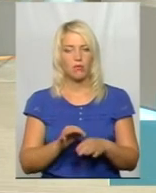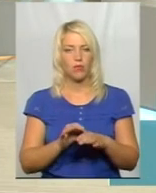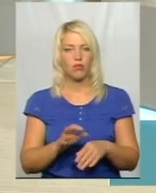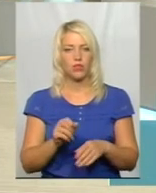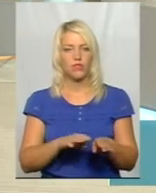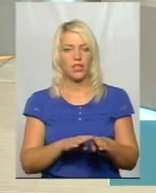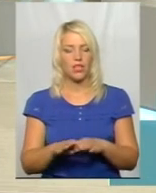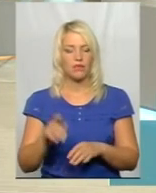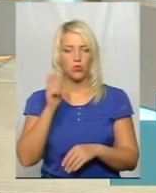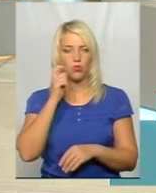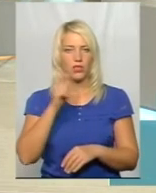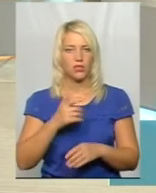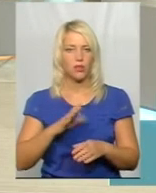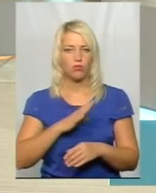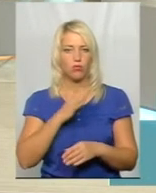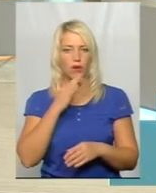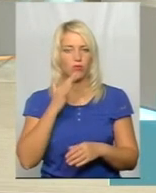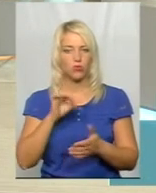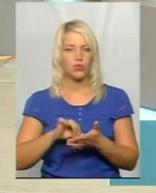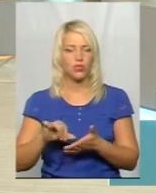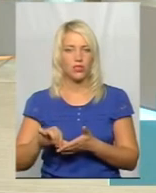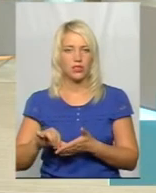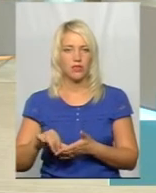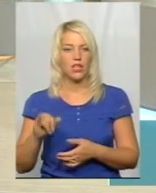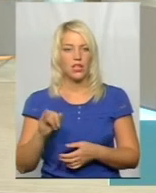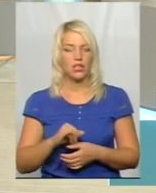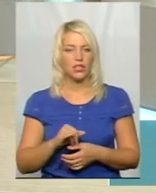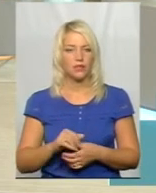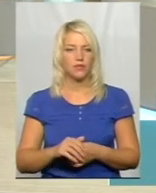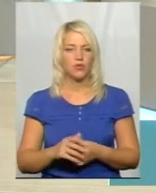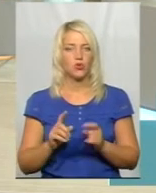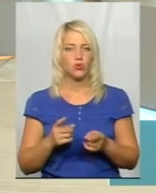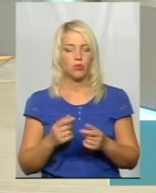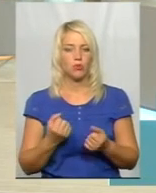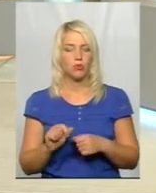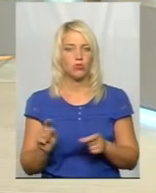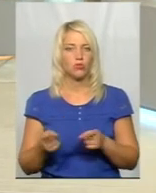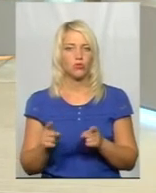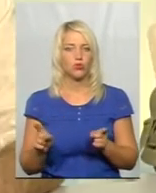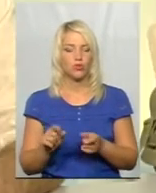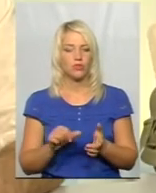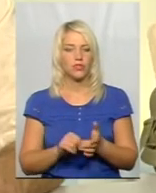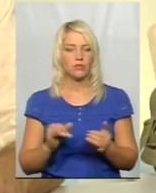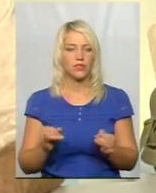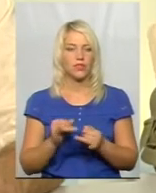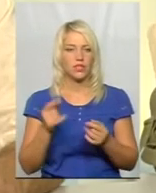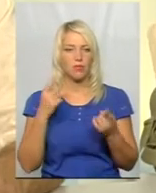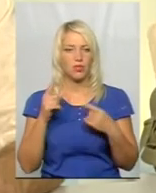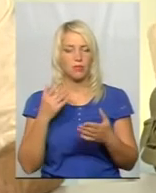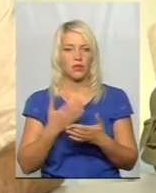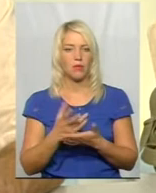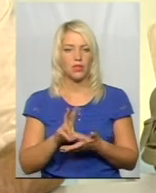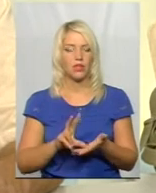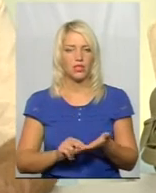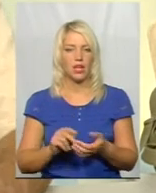на рівні України. Було багато учасників. А чому перемогли? Тому що виступили з цікавими ідеями. До прикладу,